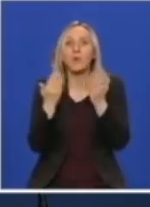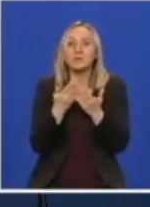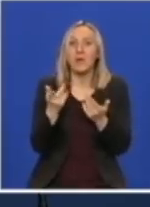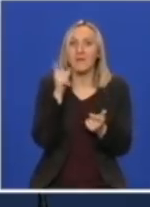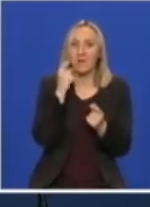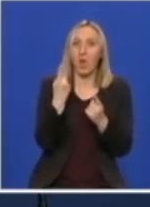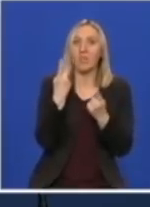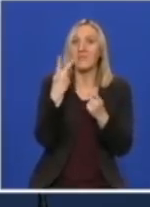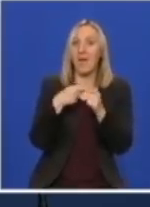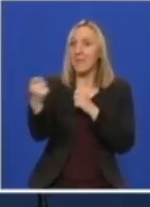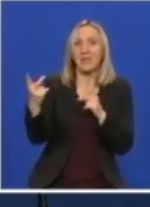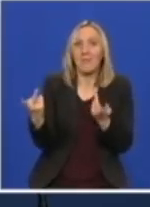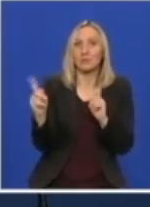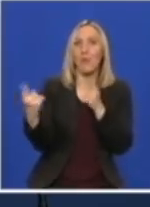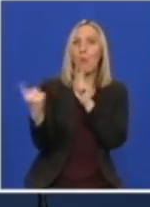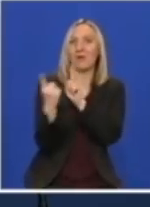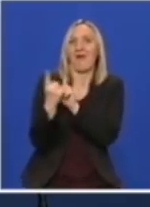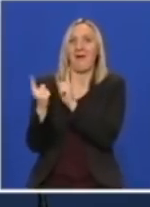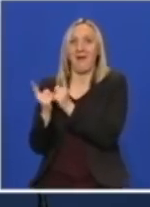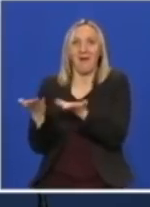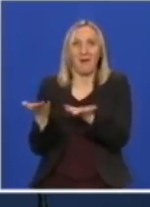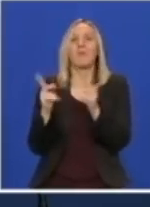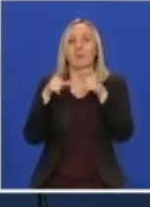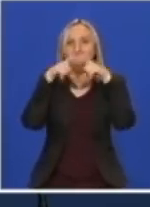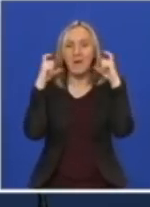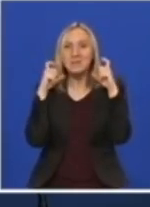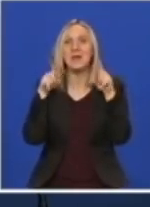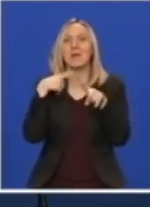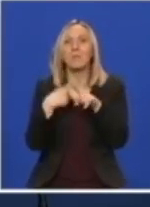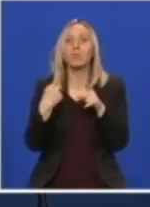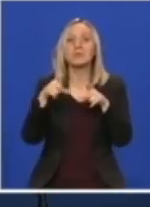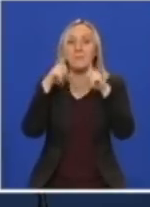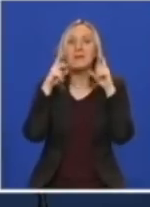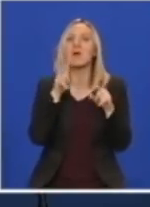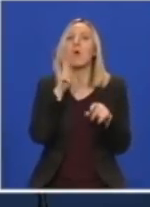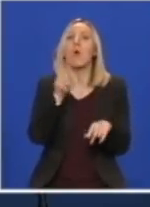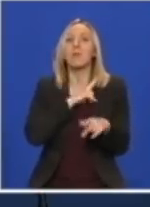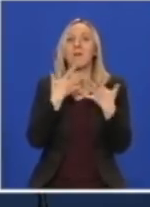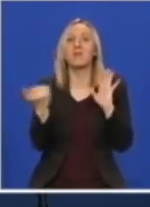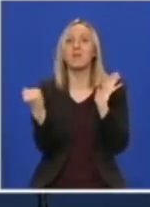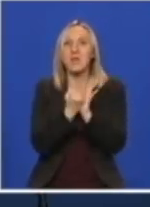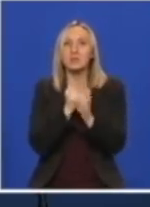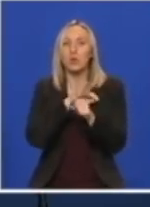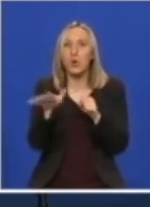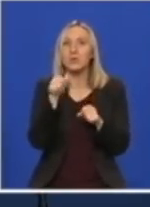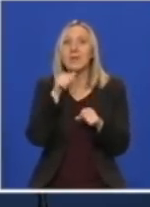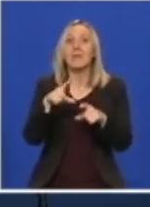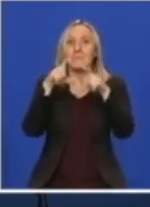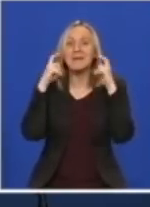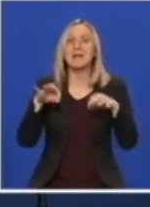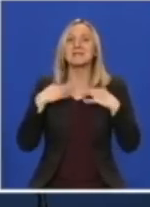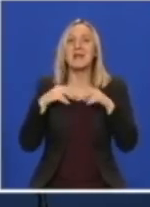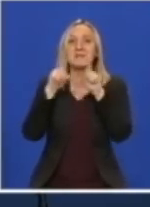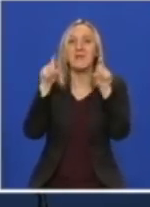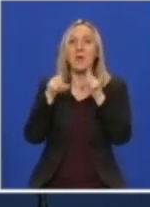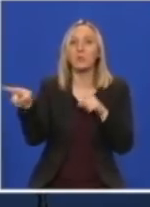kontakti manji od dva metra i pre svega maska za one koji imaju simptome i maska za zdravstvene ustanove.